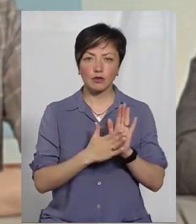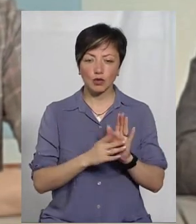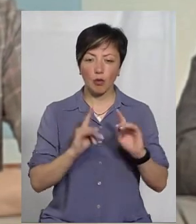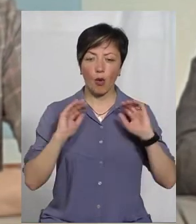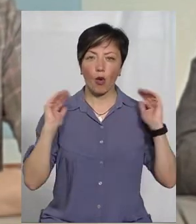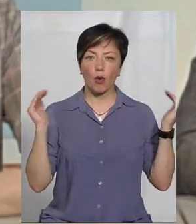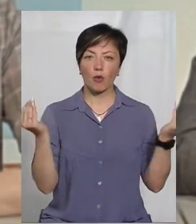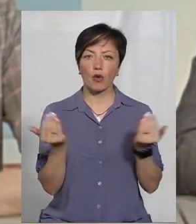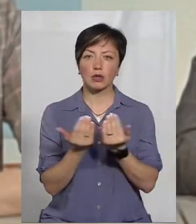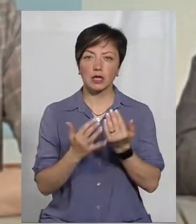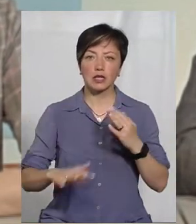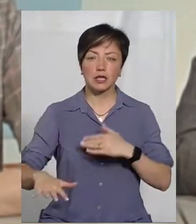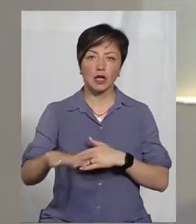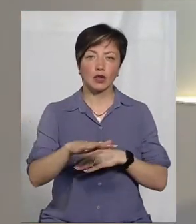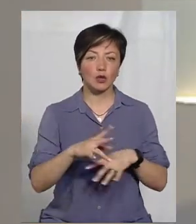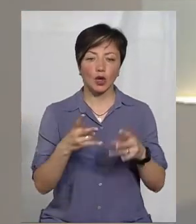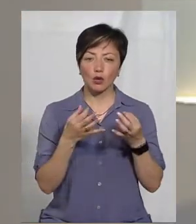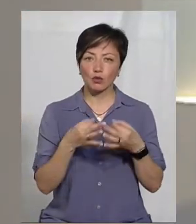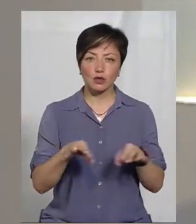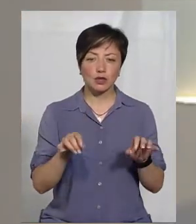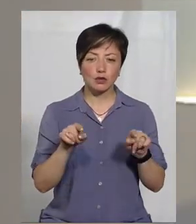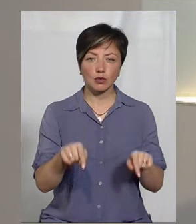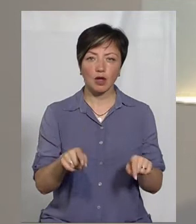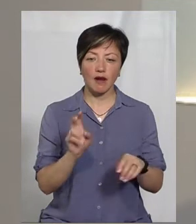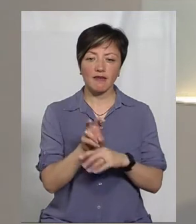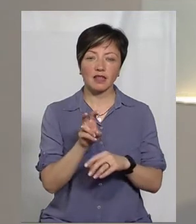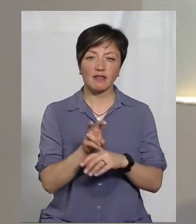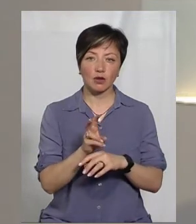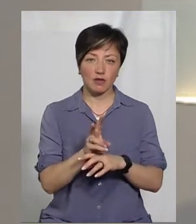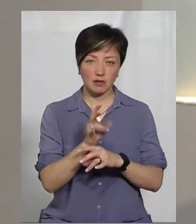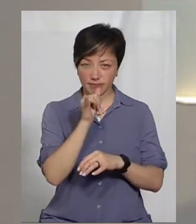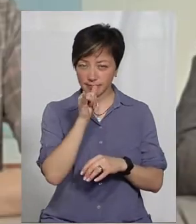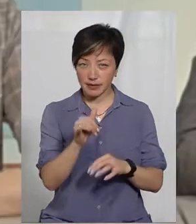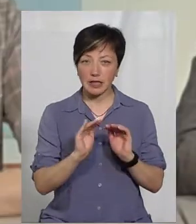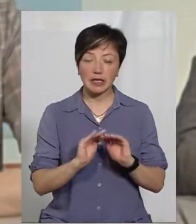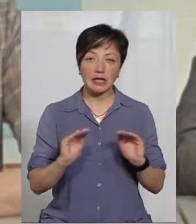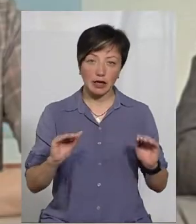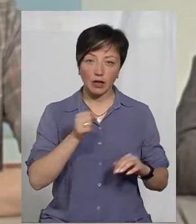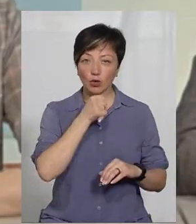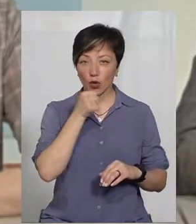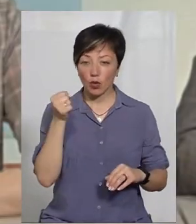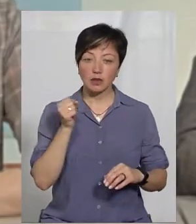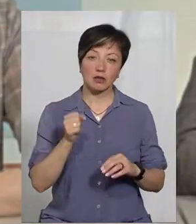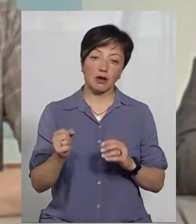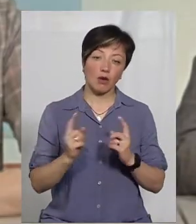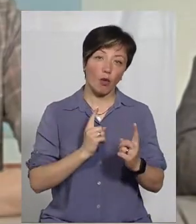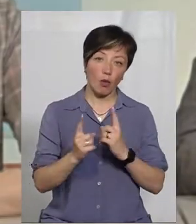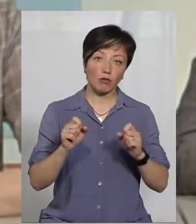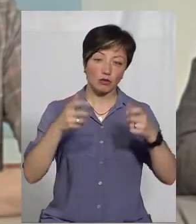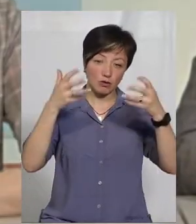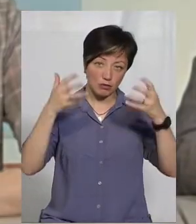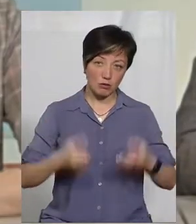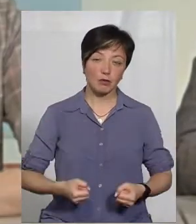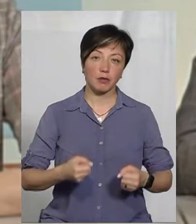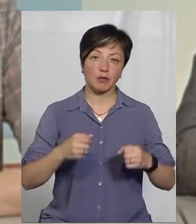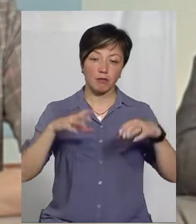обгородити територію і не допустити туди відвідувачів. Тобто, дітей і дорослик, які ходять, на яких може